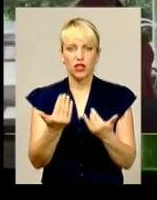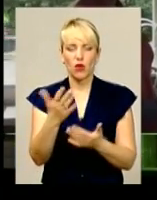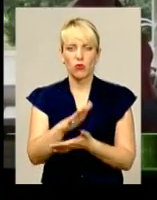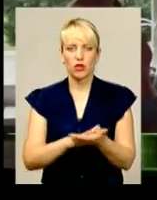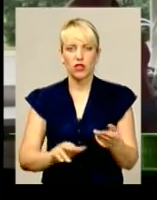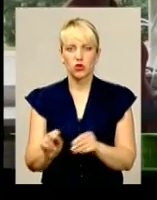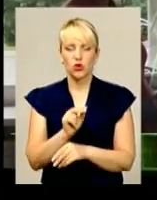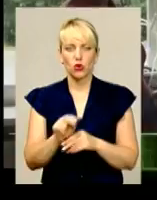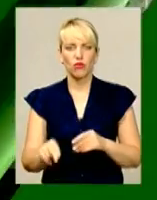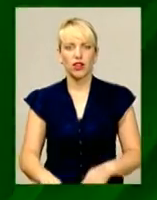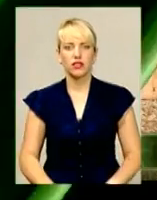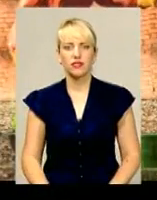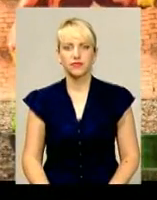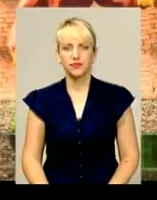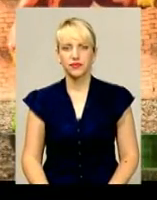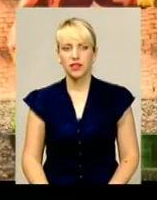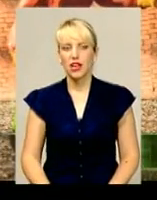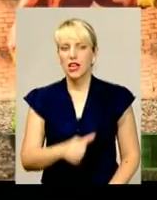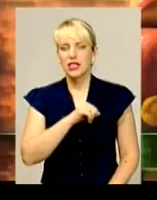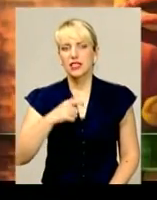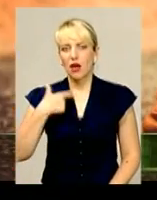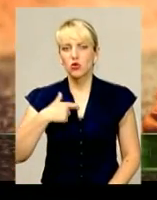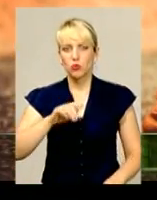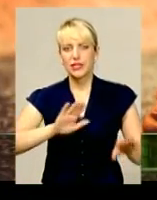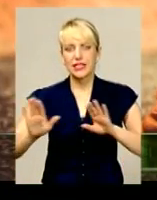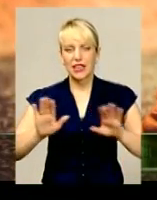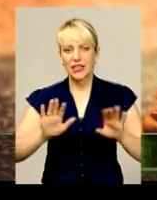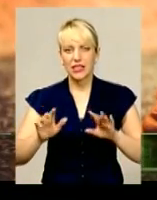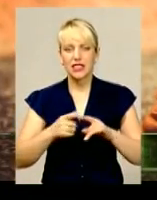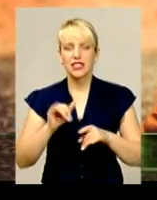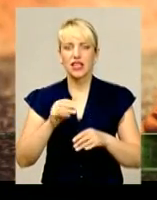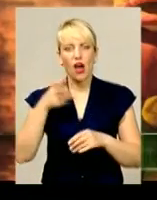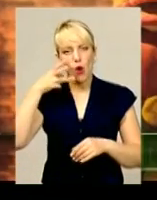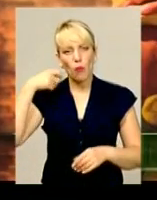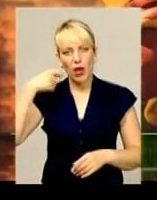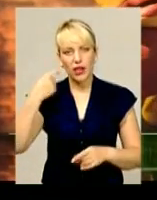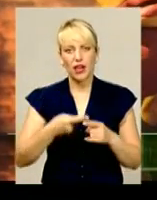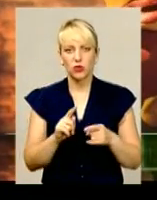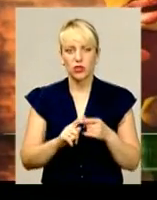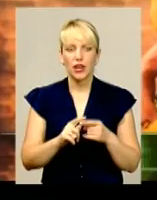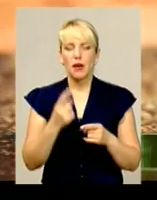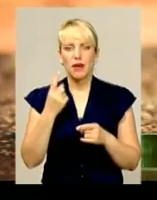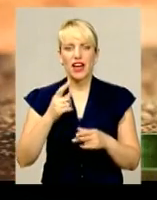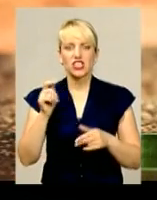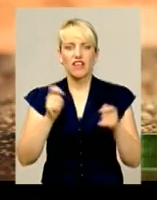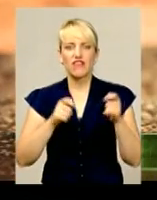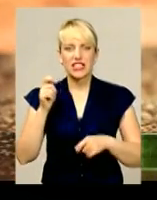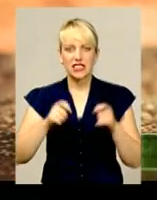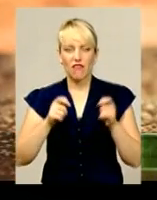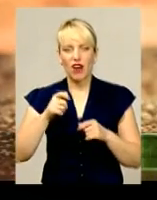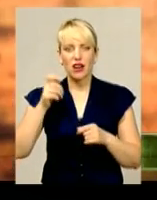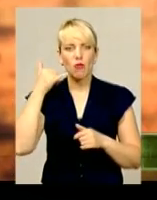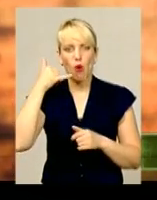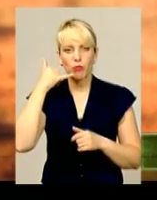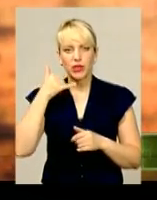подальшого лікування. Сам собі сценарист, режисер і оператор. Перший фестиваль мобільних фільмів від Поділля «Центр»